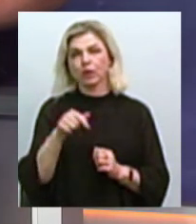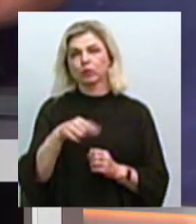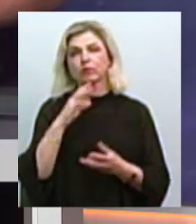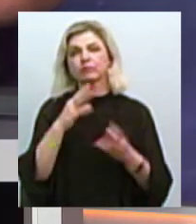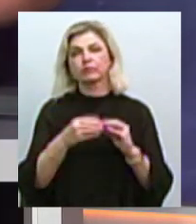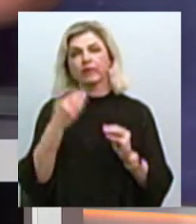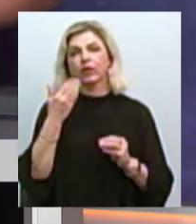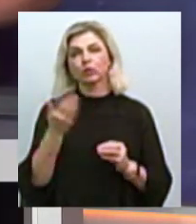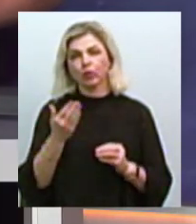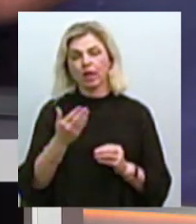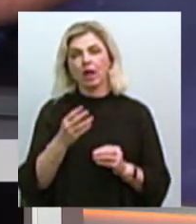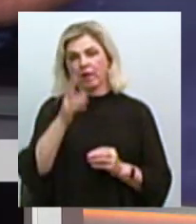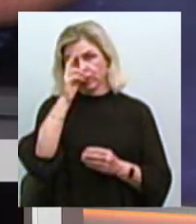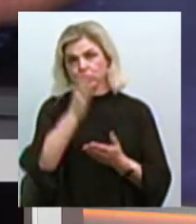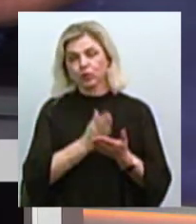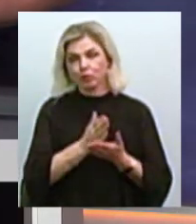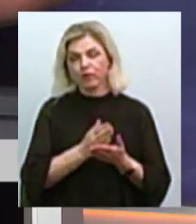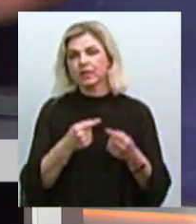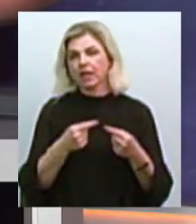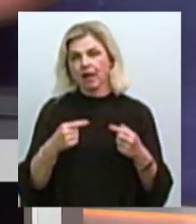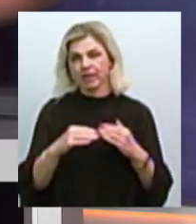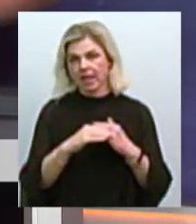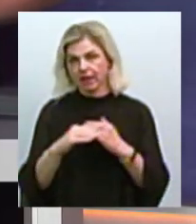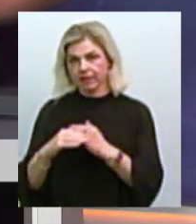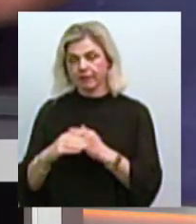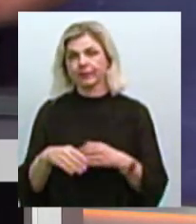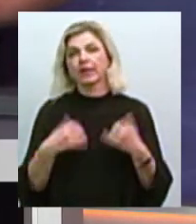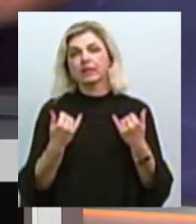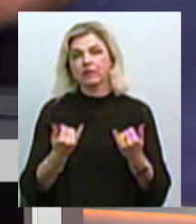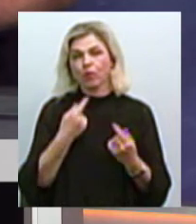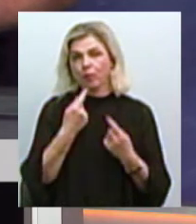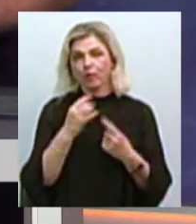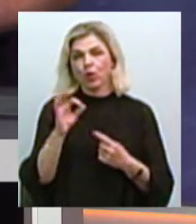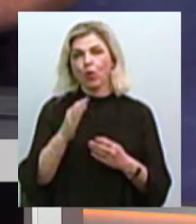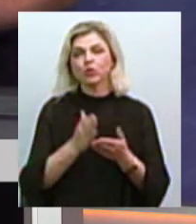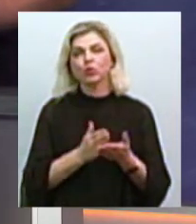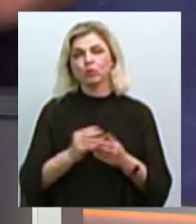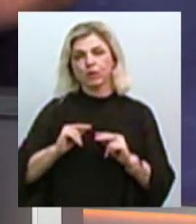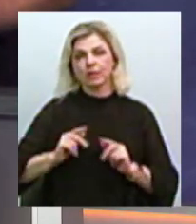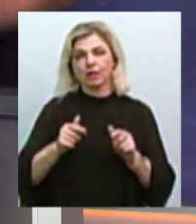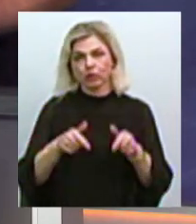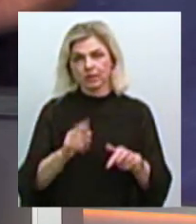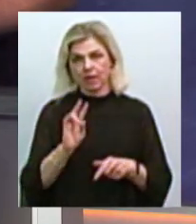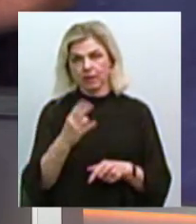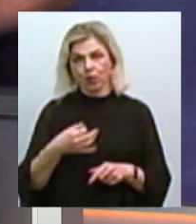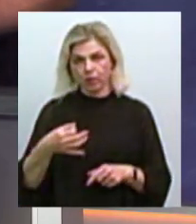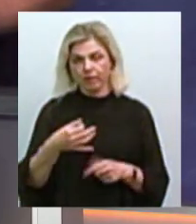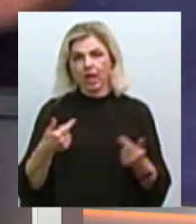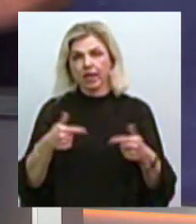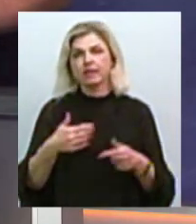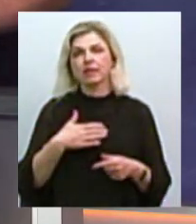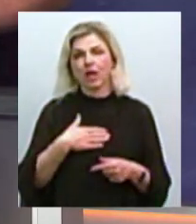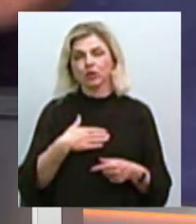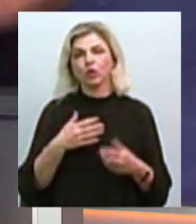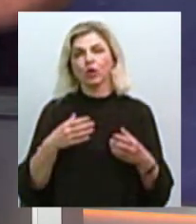напрямків і різних рівнів. Сьогодні ми будемо говорити про службу зайнятості Миколаївщини і гість нашої студії Дмитро